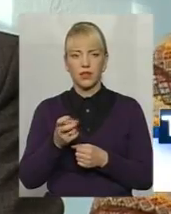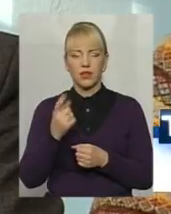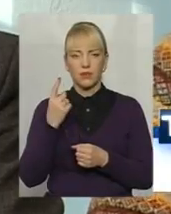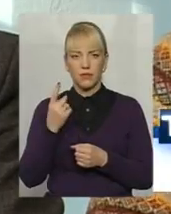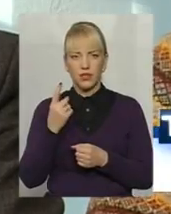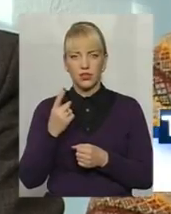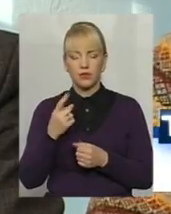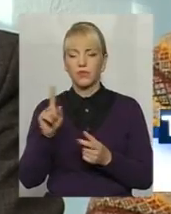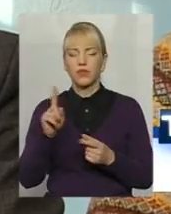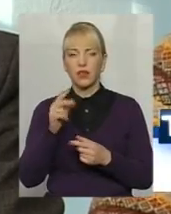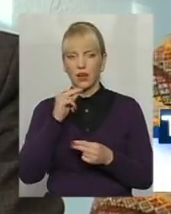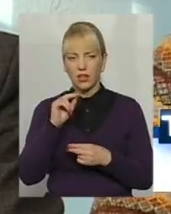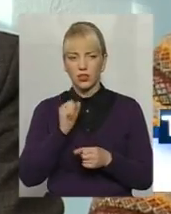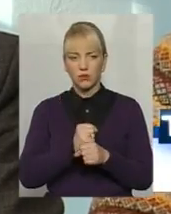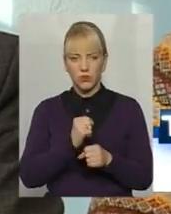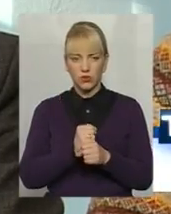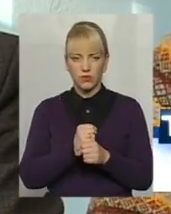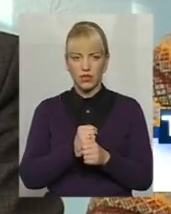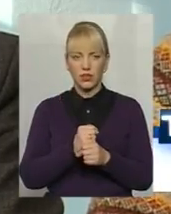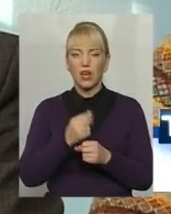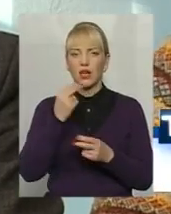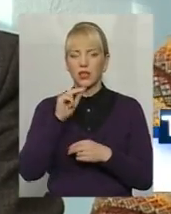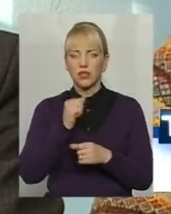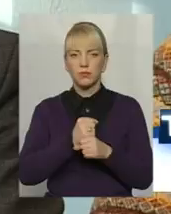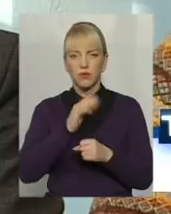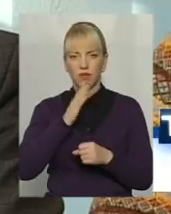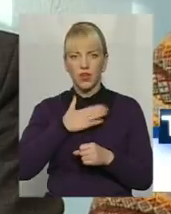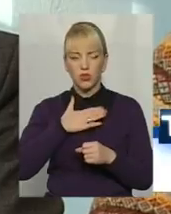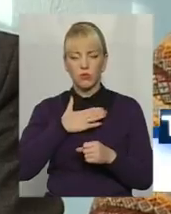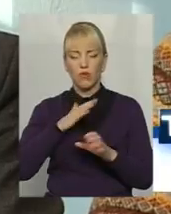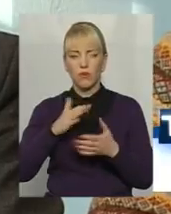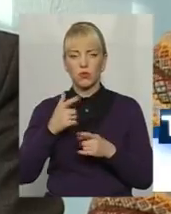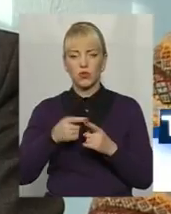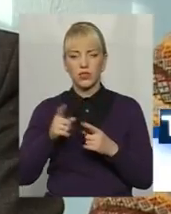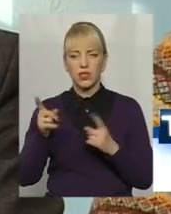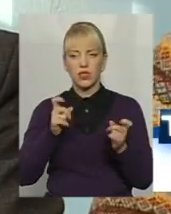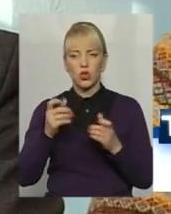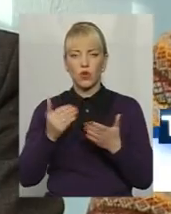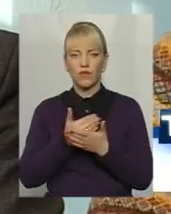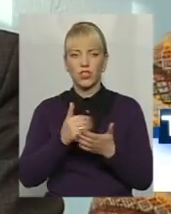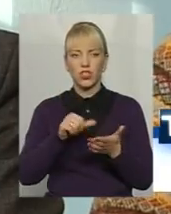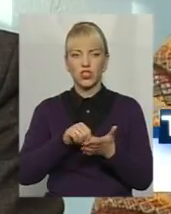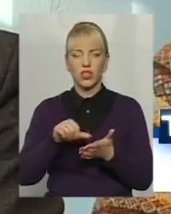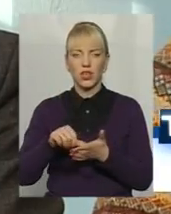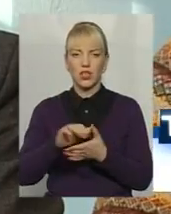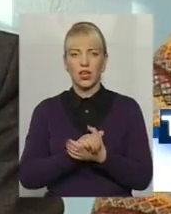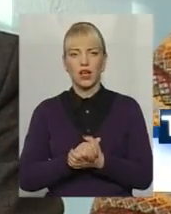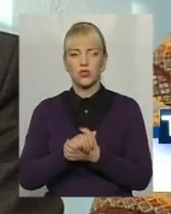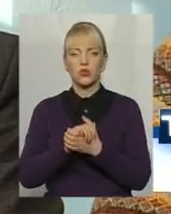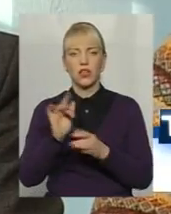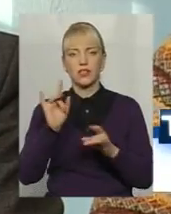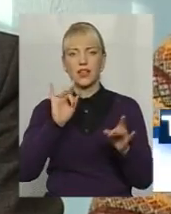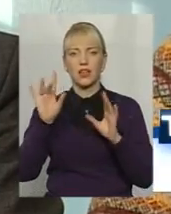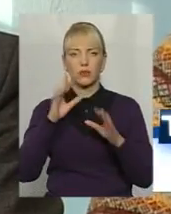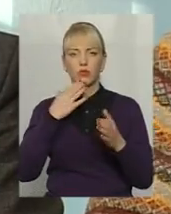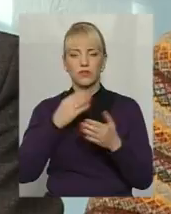Перший – краще працювати. Краще працювати в нашому випадку – це залучати нових членів асоціації, рекламувати свою діяльність,